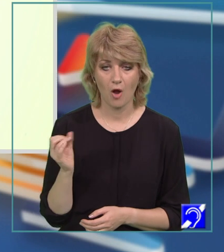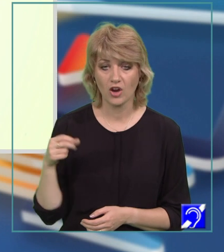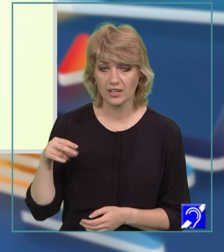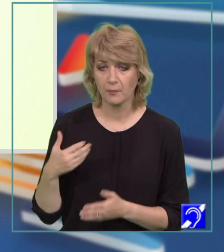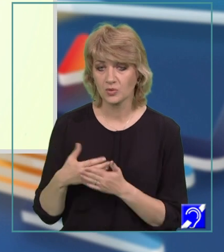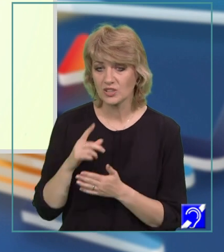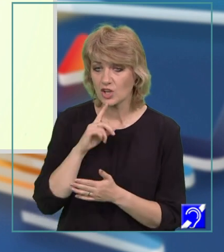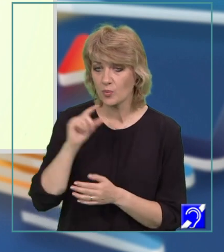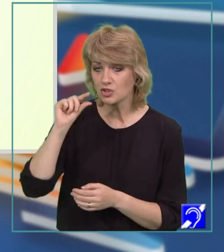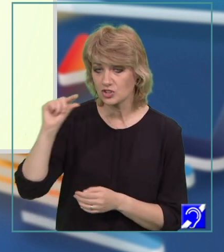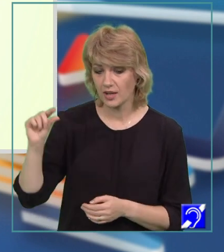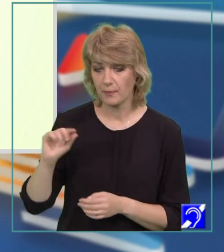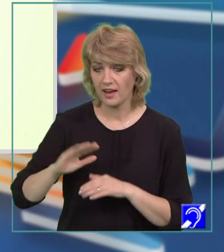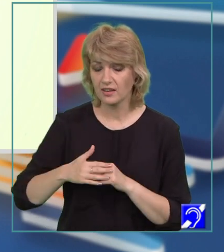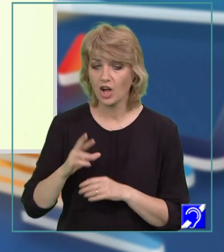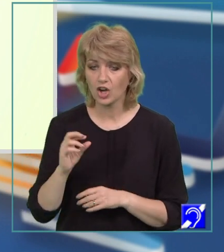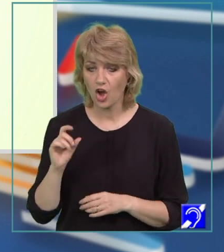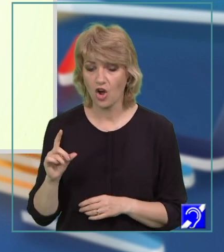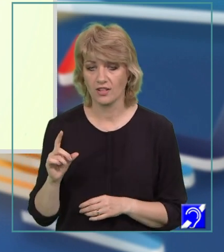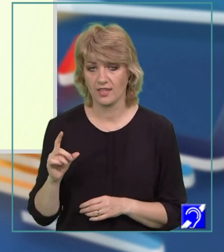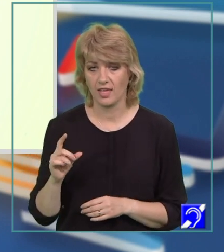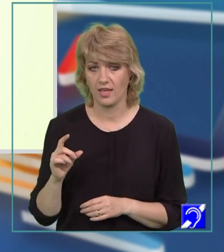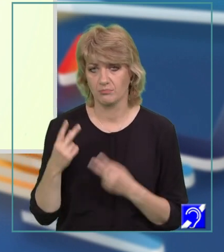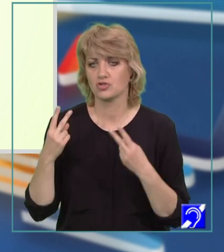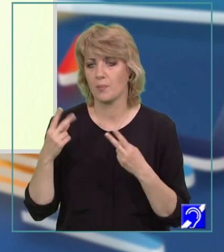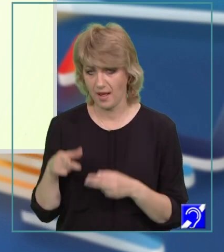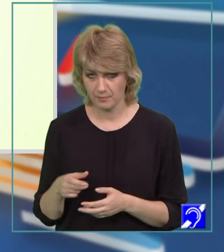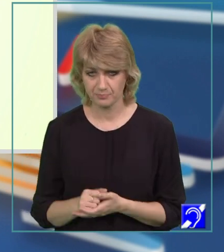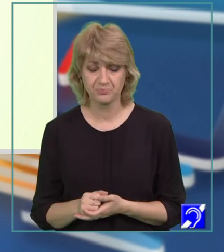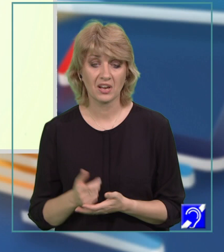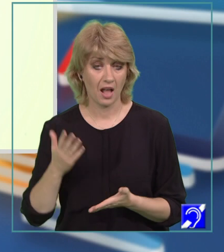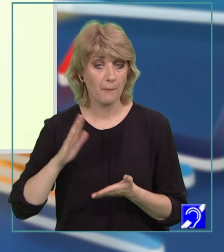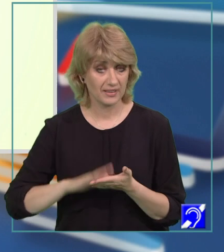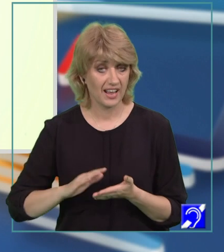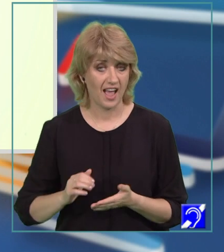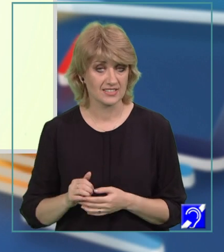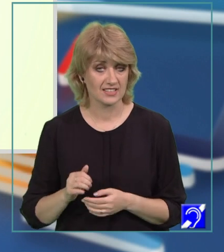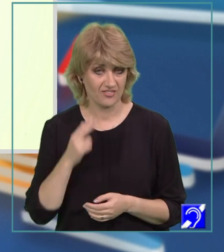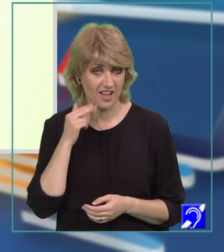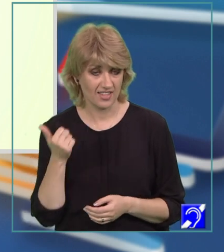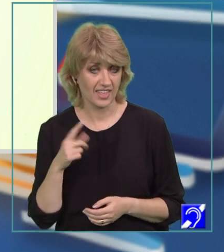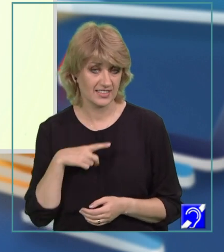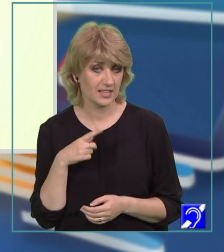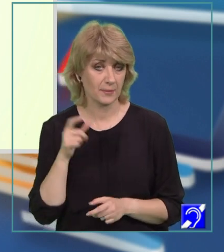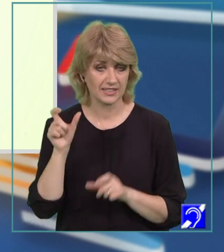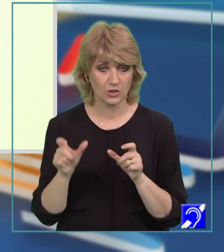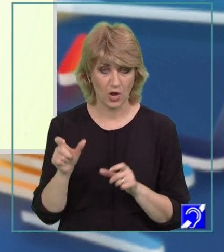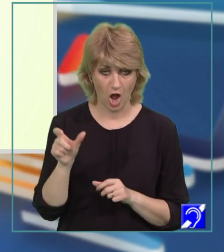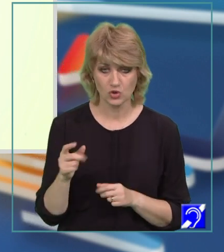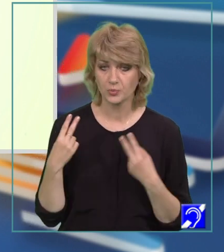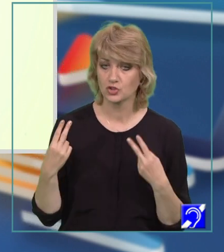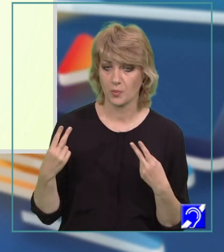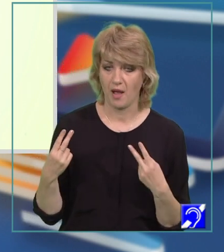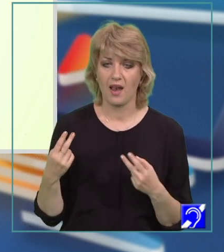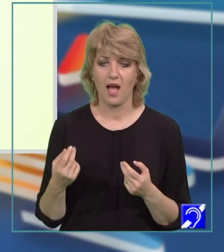lângă rolul de protagonist. Deci, ca aplicație, Antonia este personajul principal, pentru